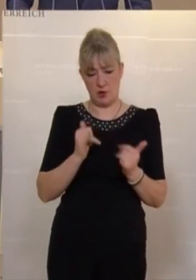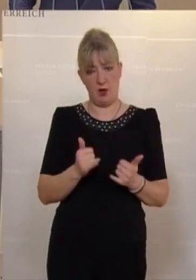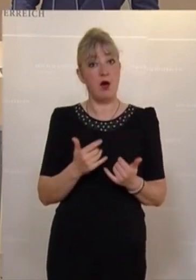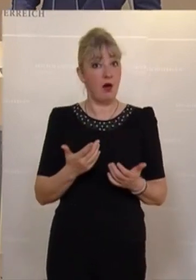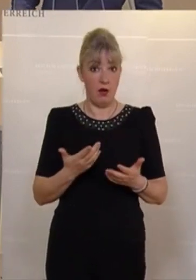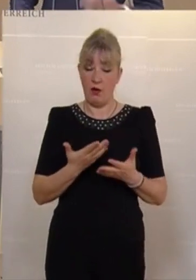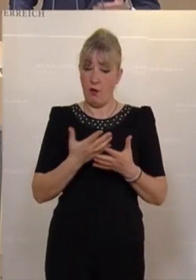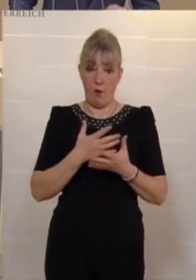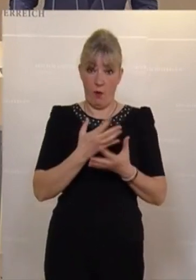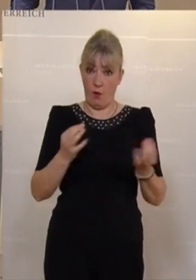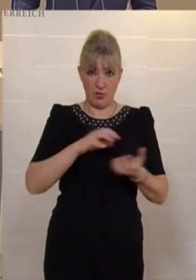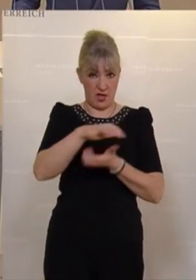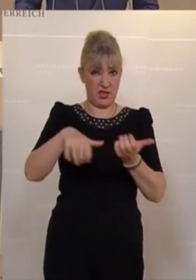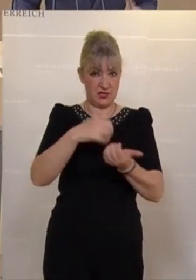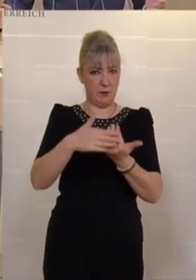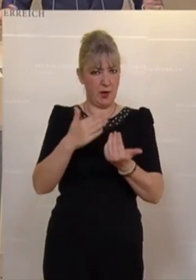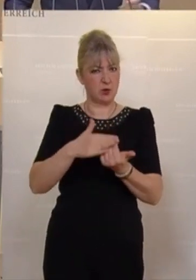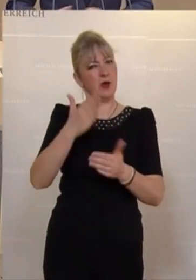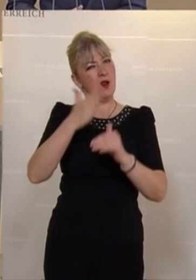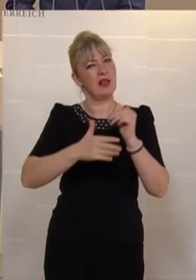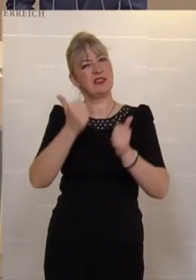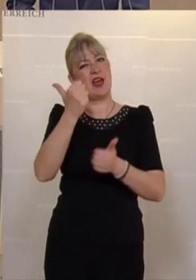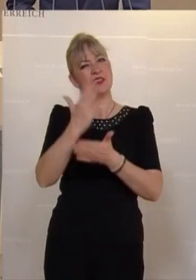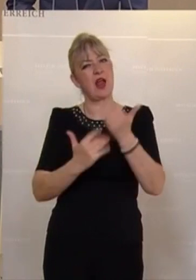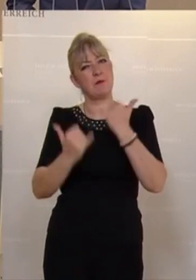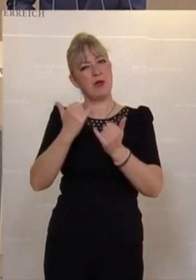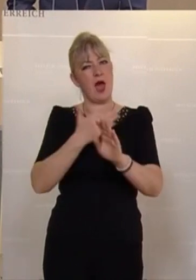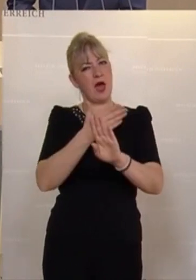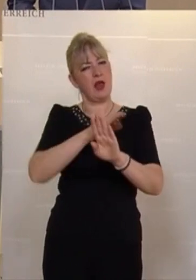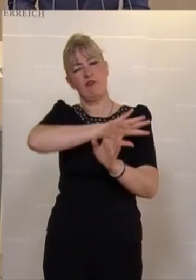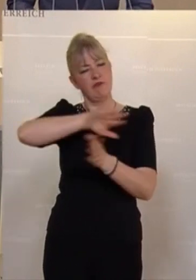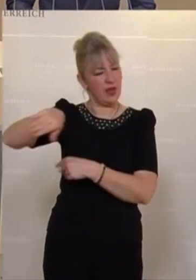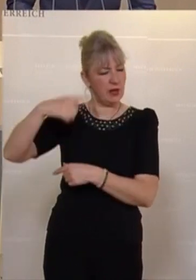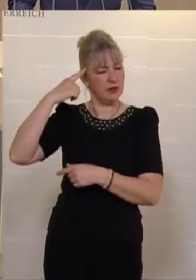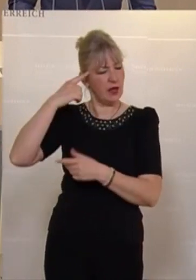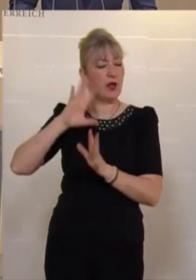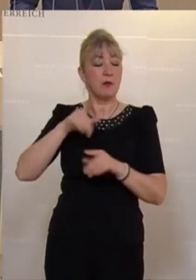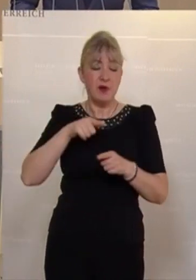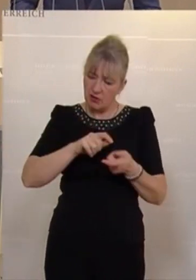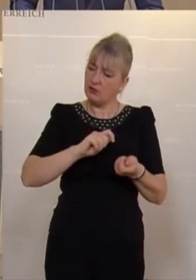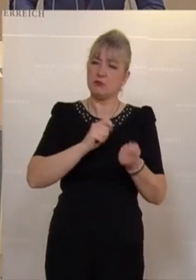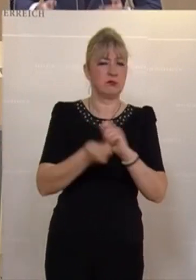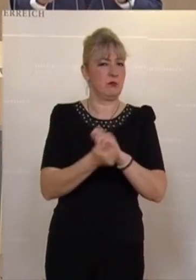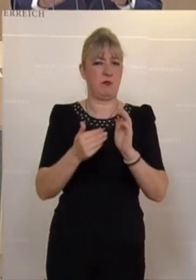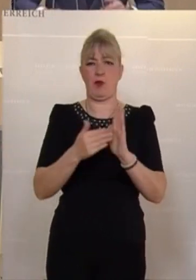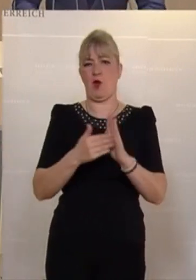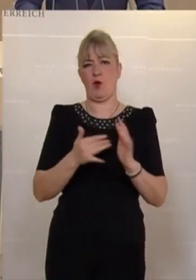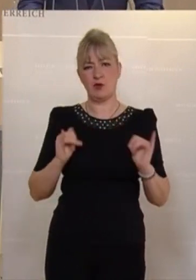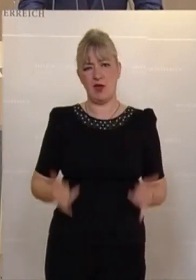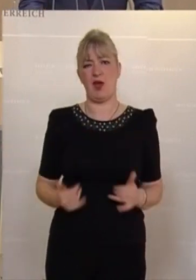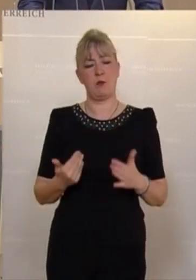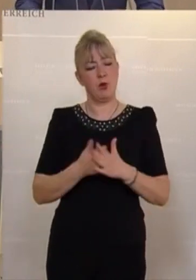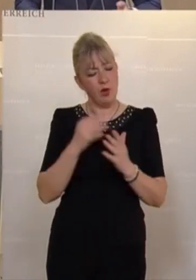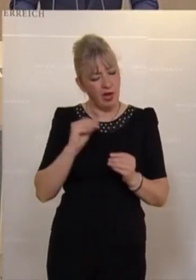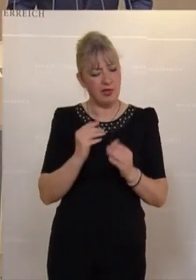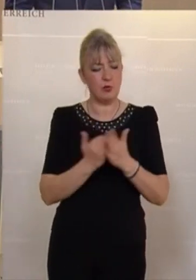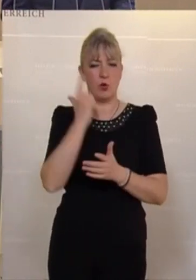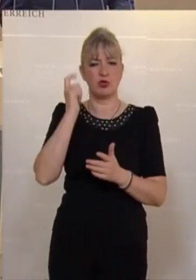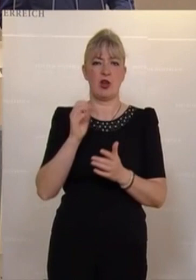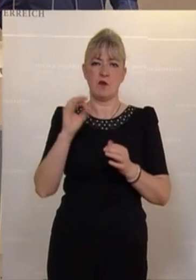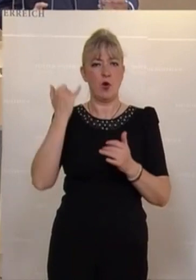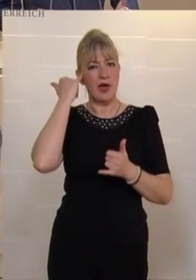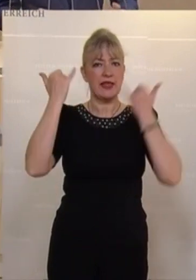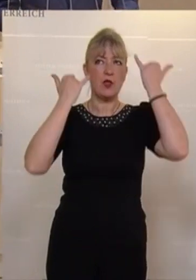denn auch ohne Krise, denken wir uns einmal die letzten eineinhalb Jahre weg, sind diese dringend notwendig. Wir brauchen einen echten Neustart für